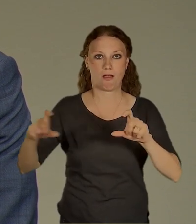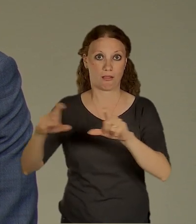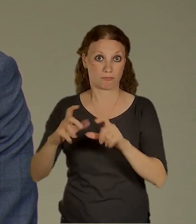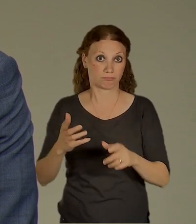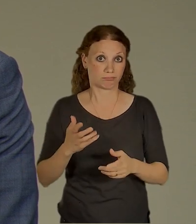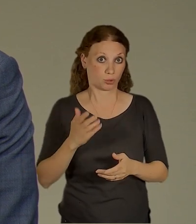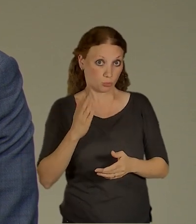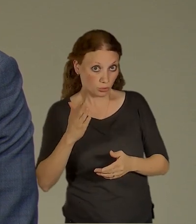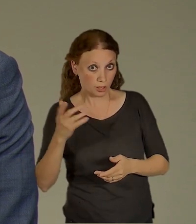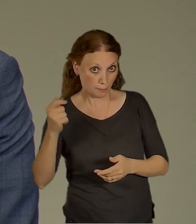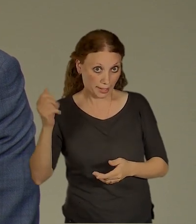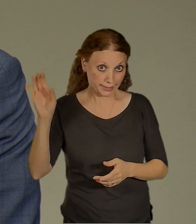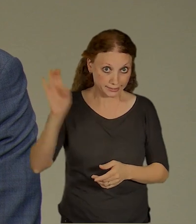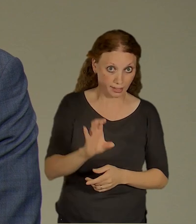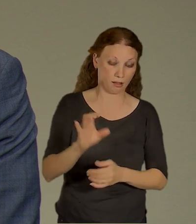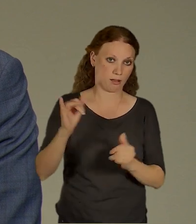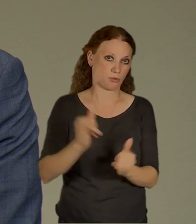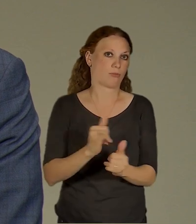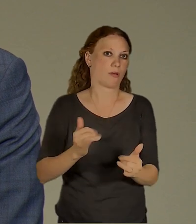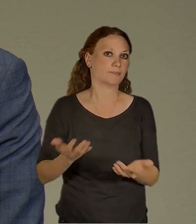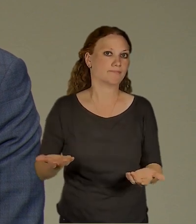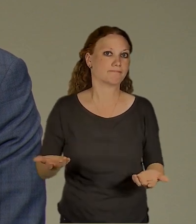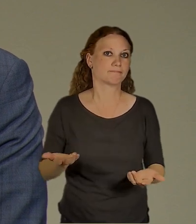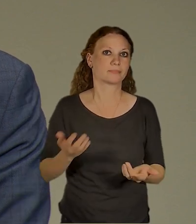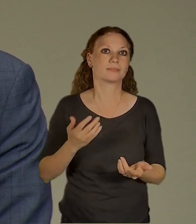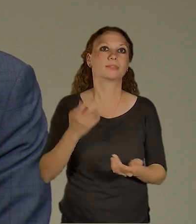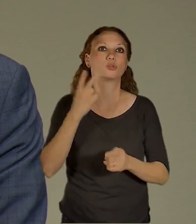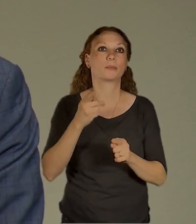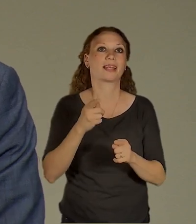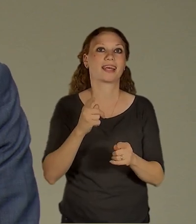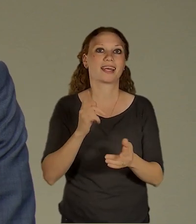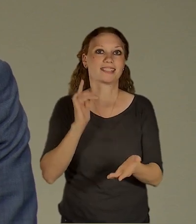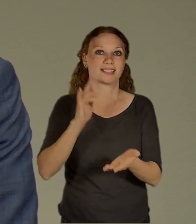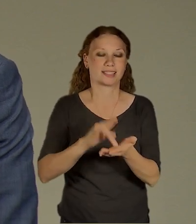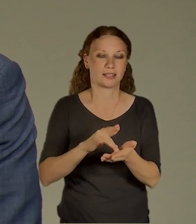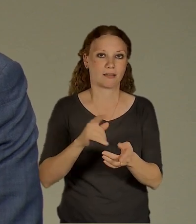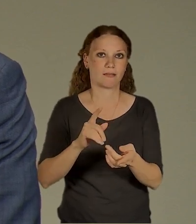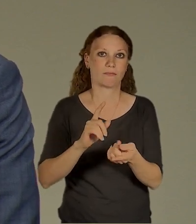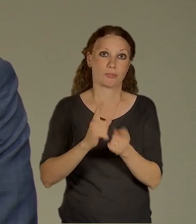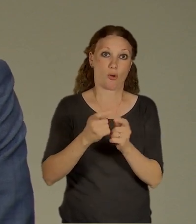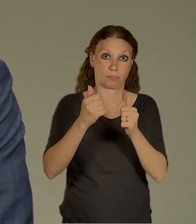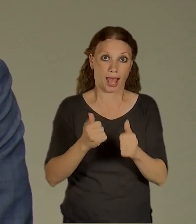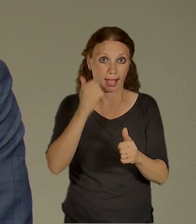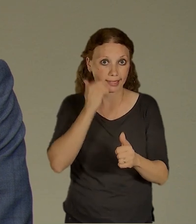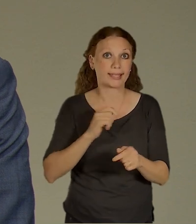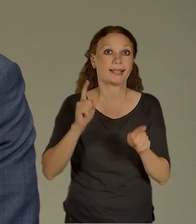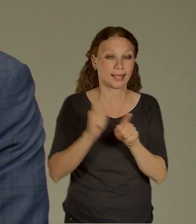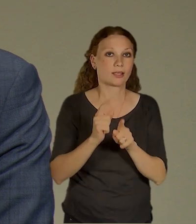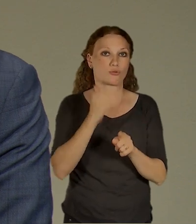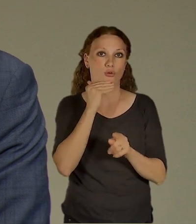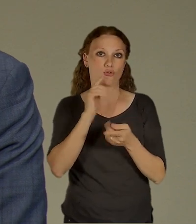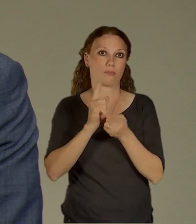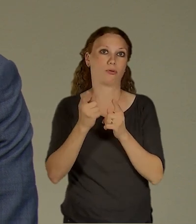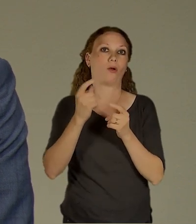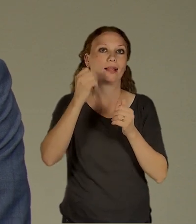sloužit, ty dopravní terminály budou sloužit hodně lidem, řekněme, mimo Pražským. A takže tam si myslíme, že by to